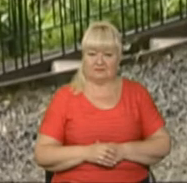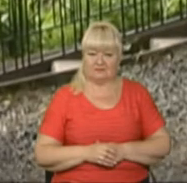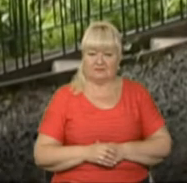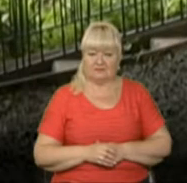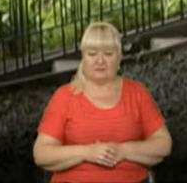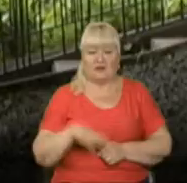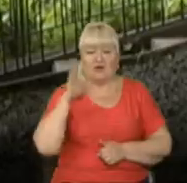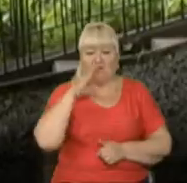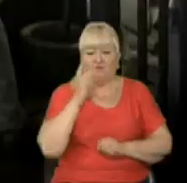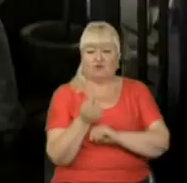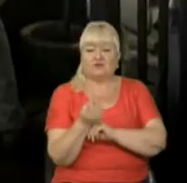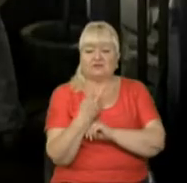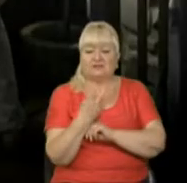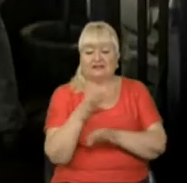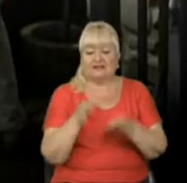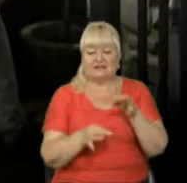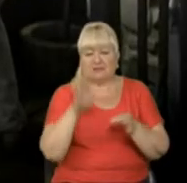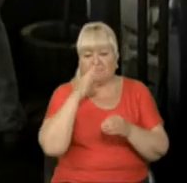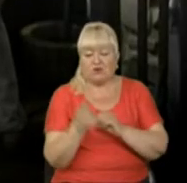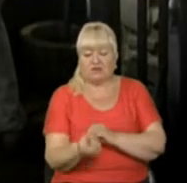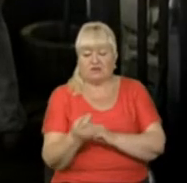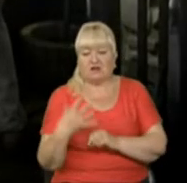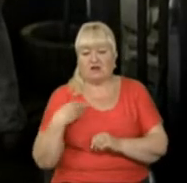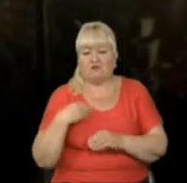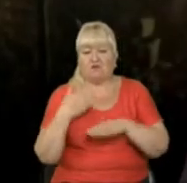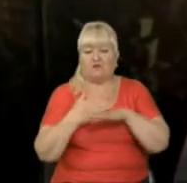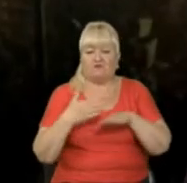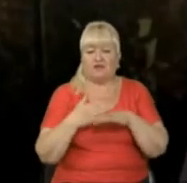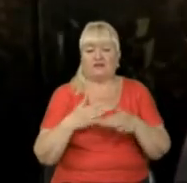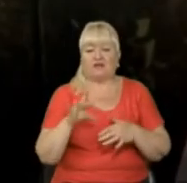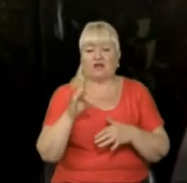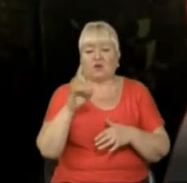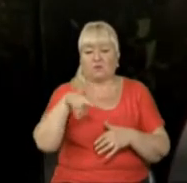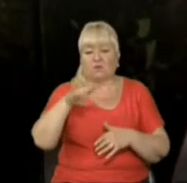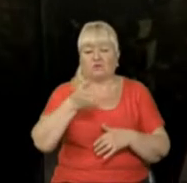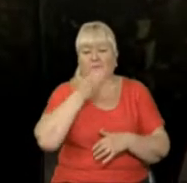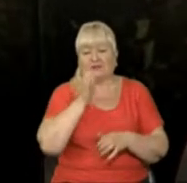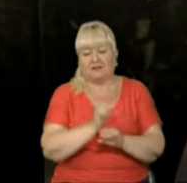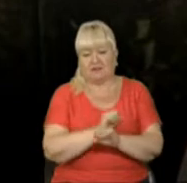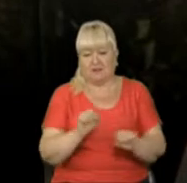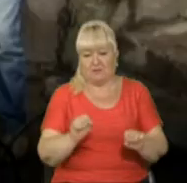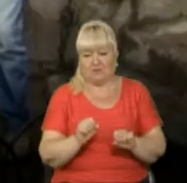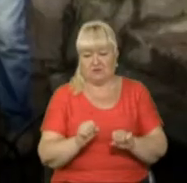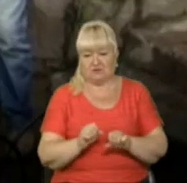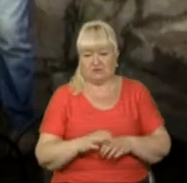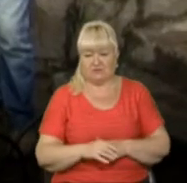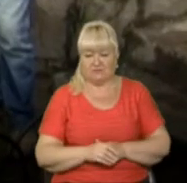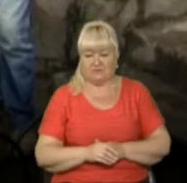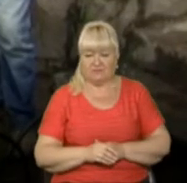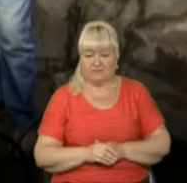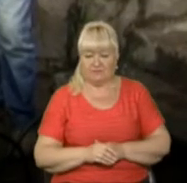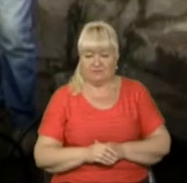Воду із 12 природніх джерел Львова, Винник та Селища Рудно. Пити не можна. Після паводків